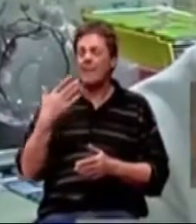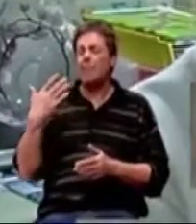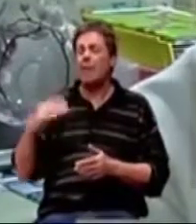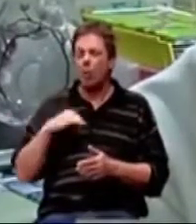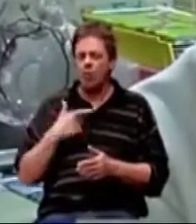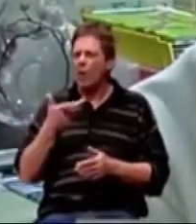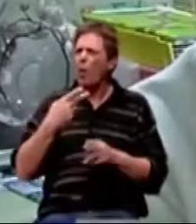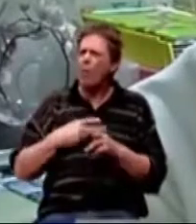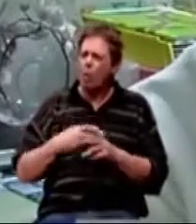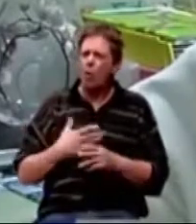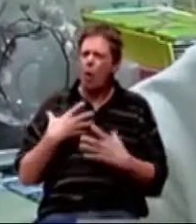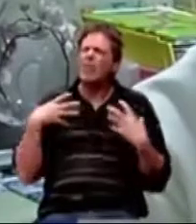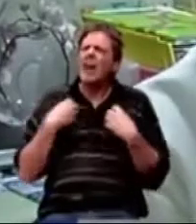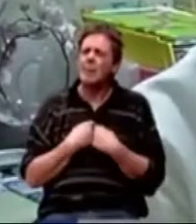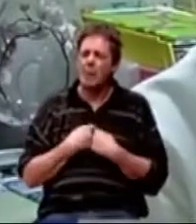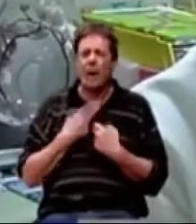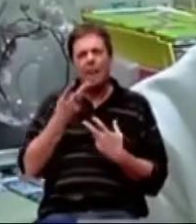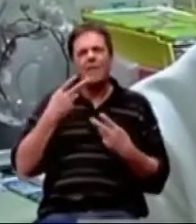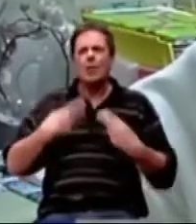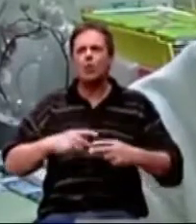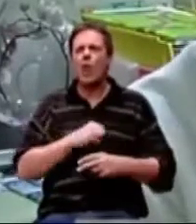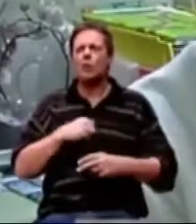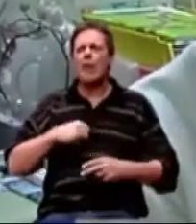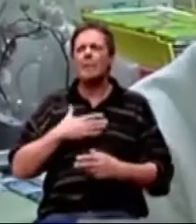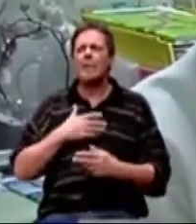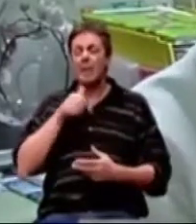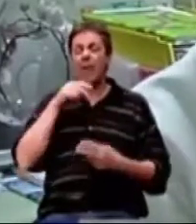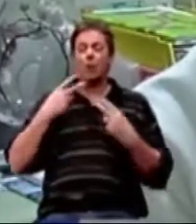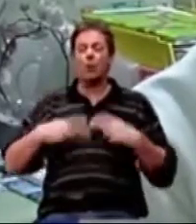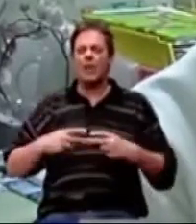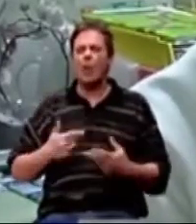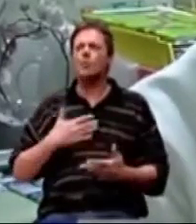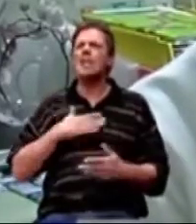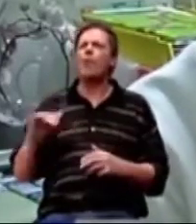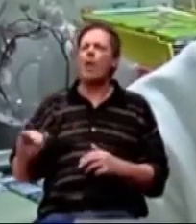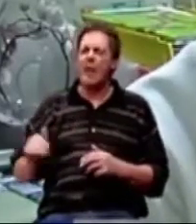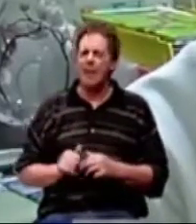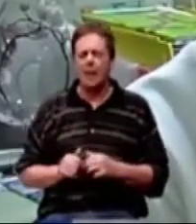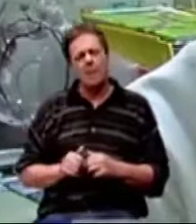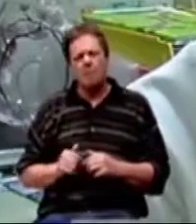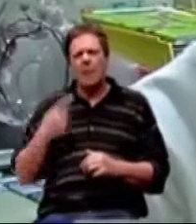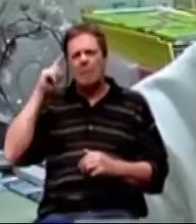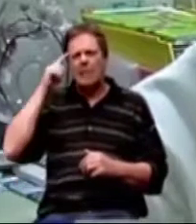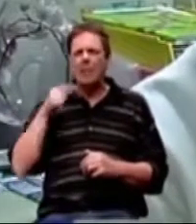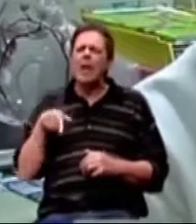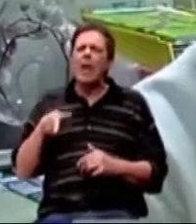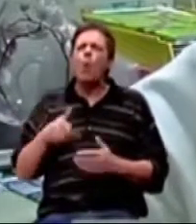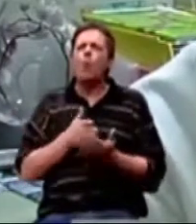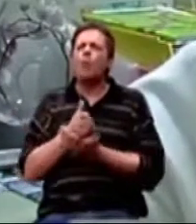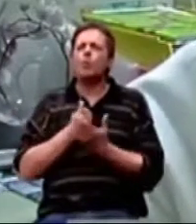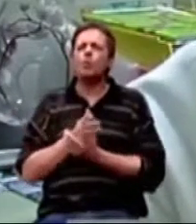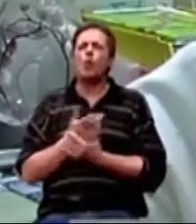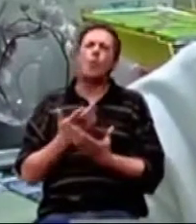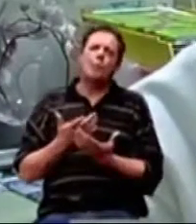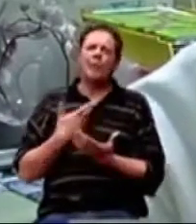Alzheimerove bolesti, vi ćete biti u strahu za sebe i bit ćete u strahu za svoje dijete. Prema tome mislim da je u ovom slučaju